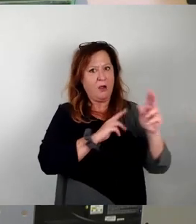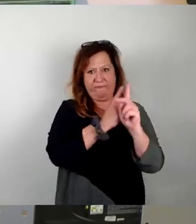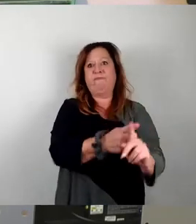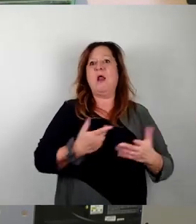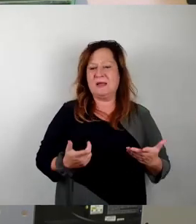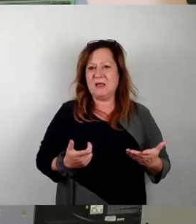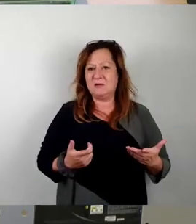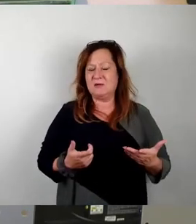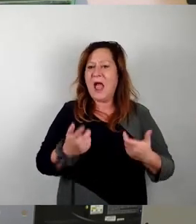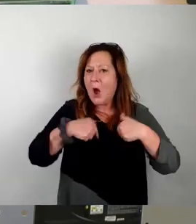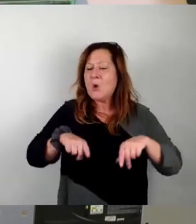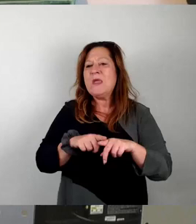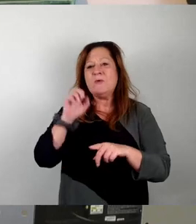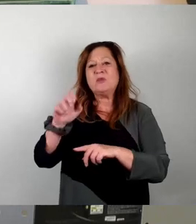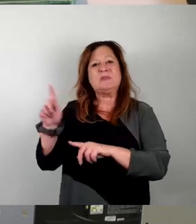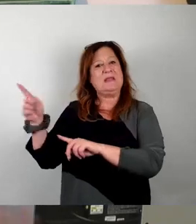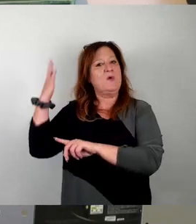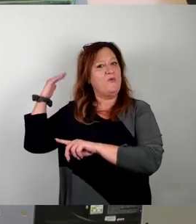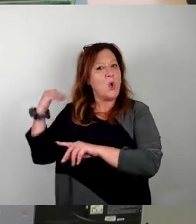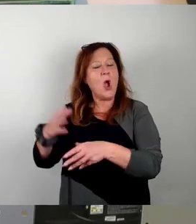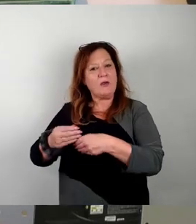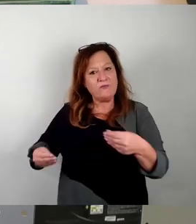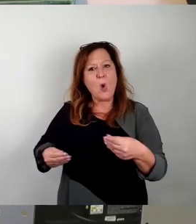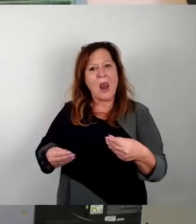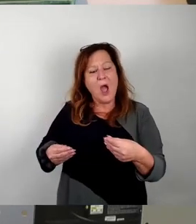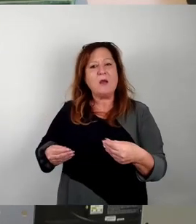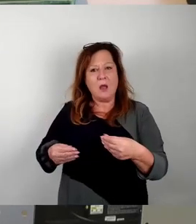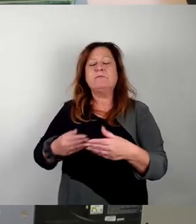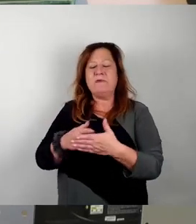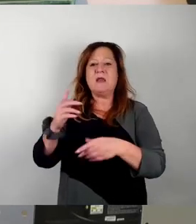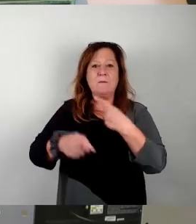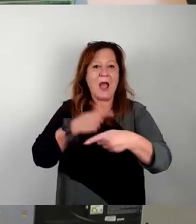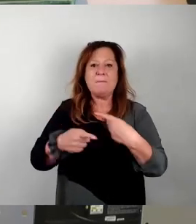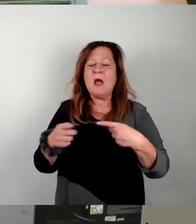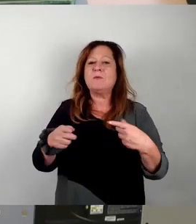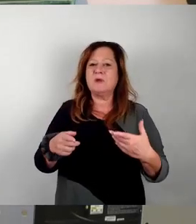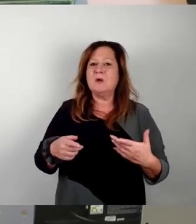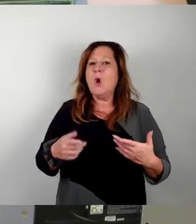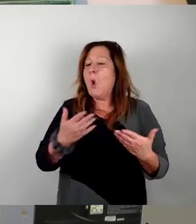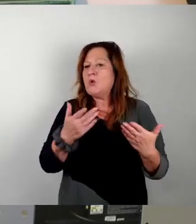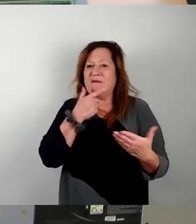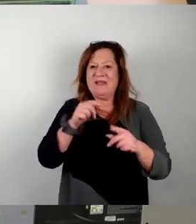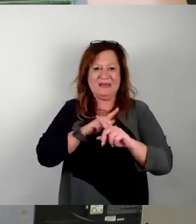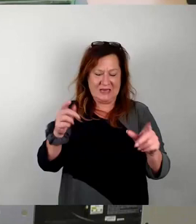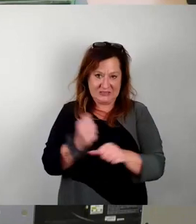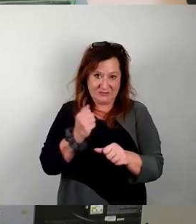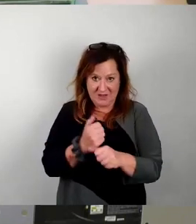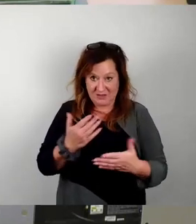entkernt im UK. Dort nimmt man das ja nur noch zur Kenntnis. Also wer dem zustimmt, der sagt eigentlich, er will gar nichts tun. Das wäre dann die Folge.